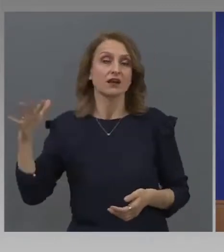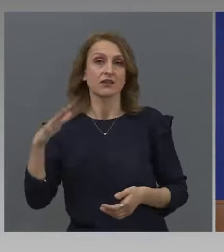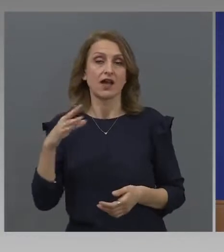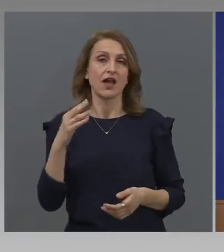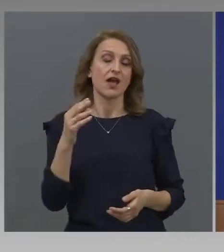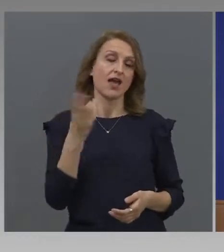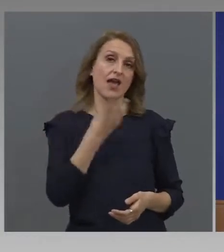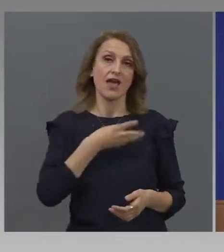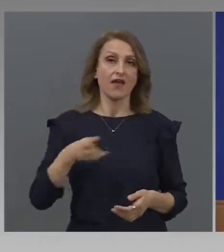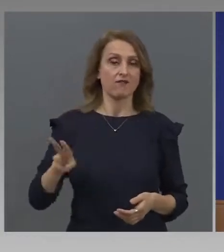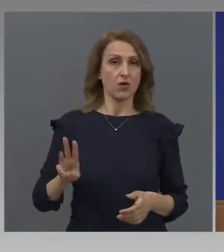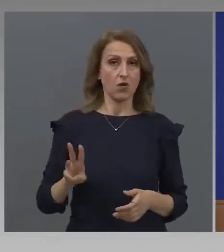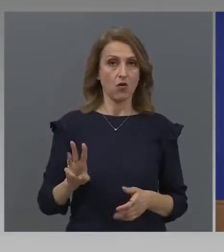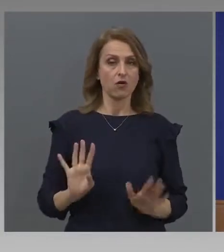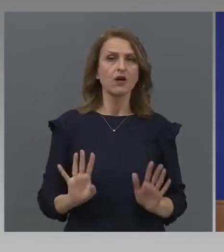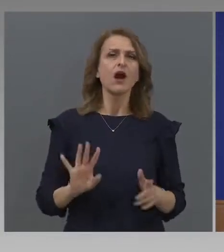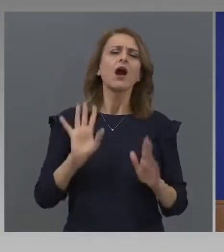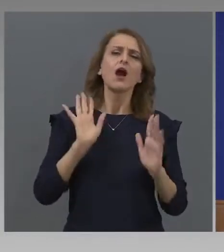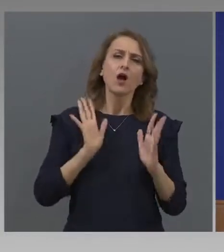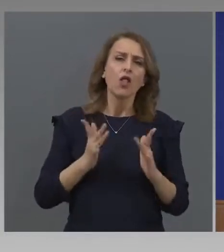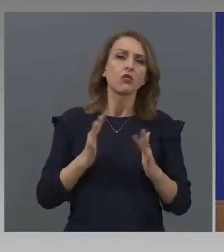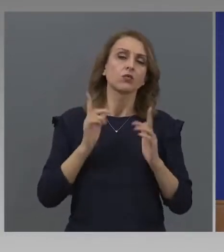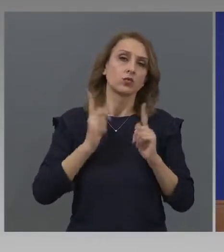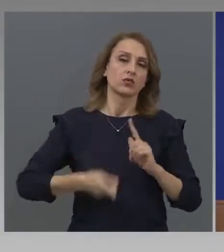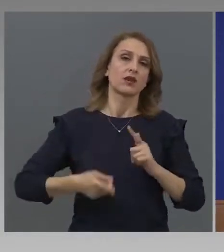И то, за колкото трябва време,